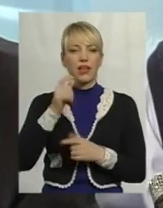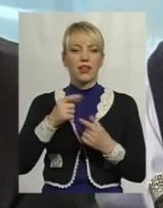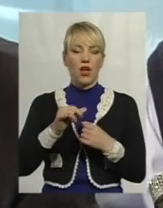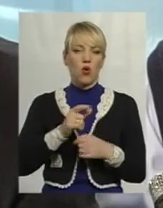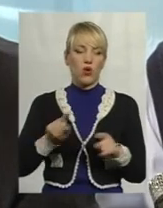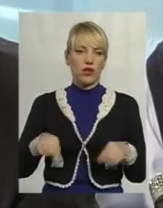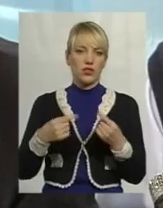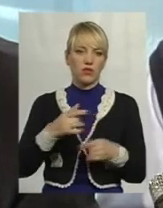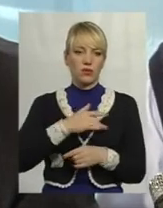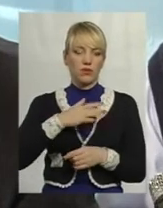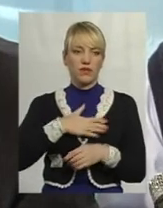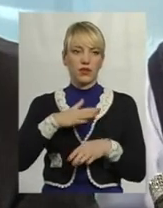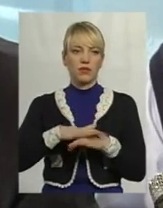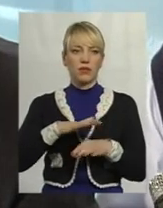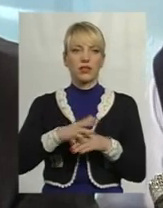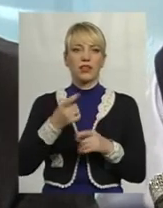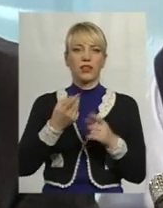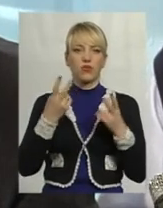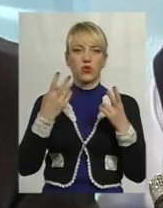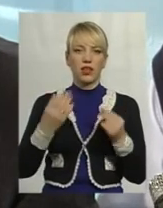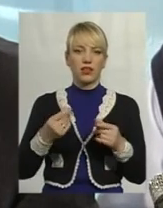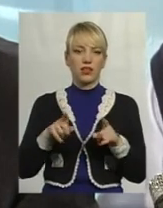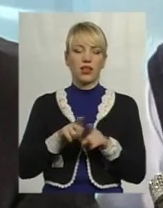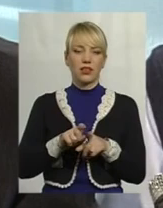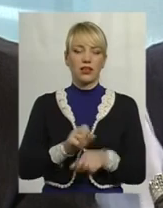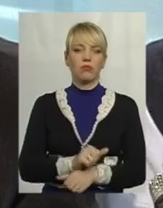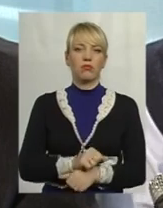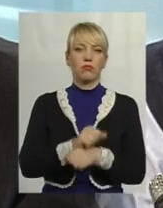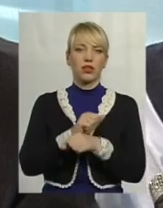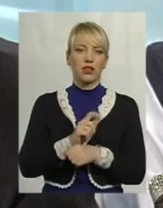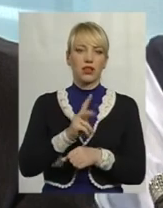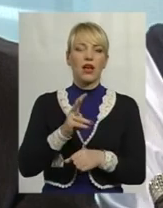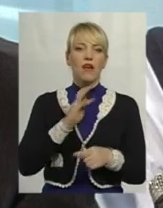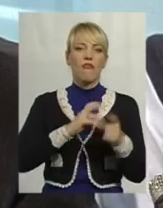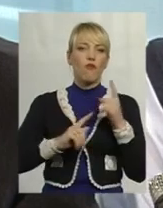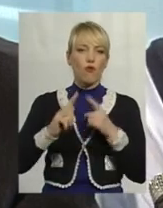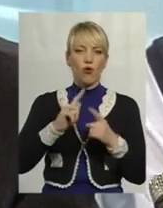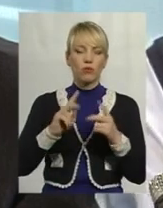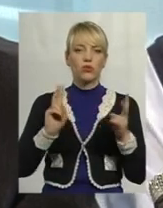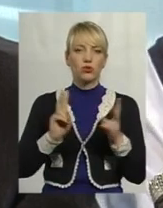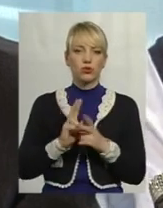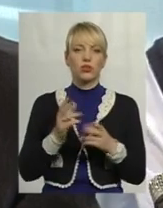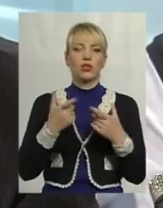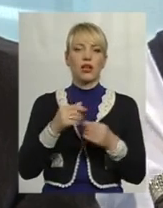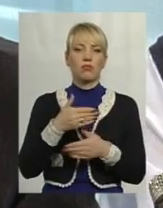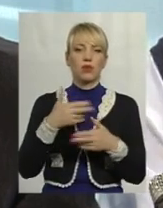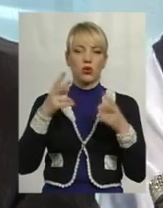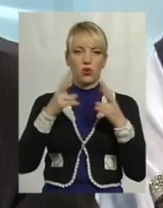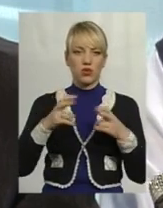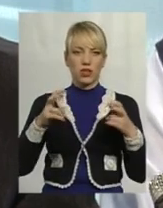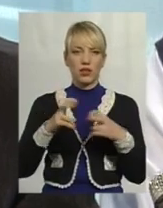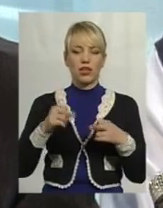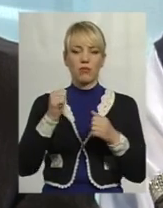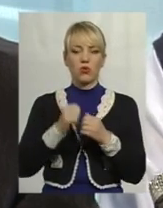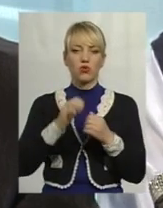дводенні такі мітінги, форуми, зустрічі, і де ми розглядаємо кожну конкретну